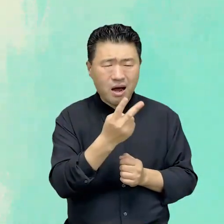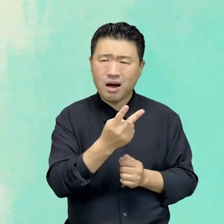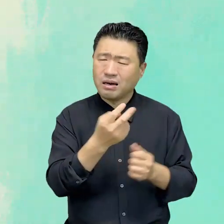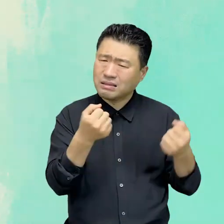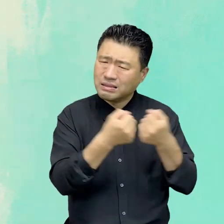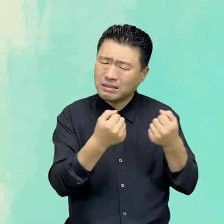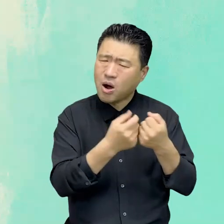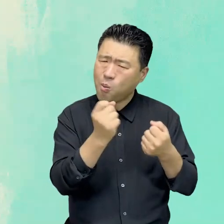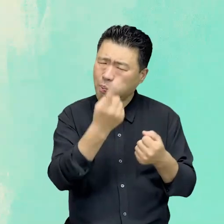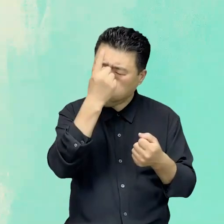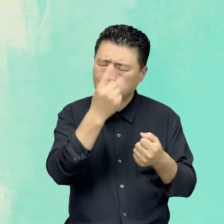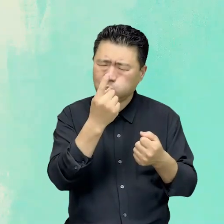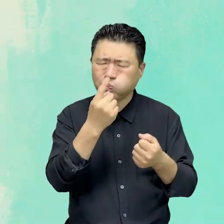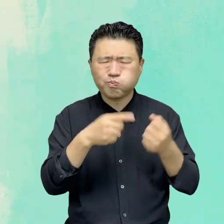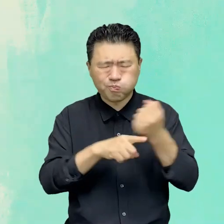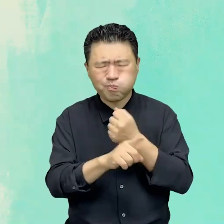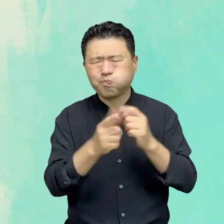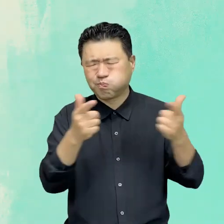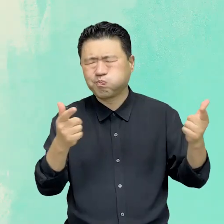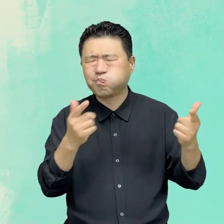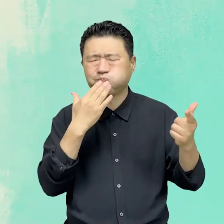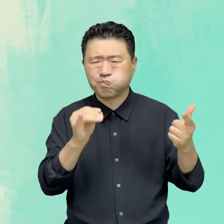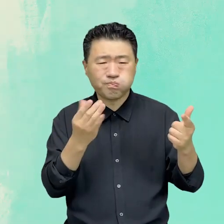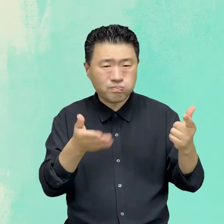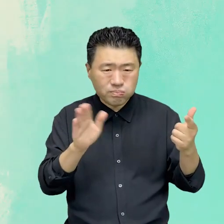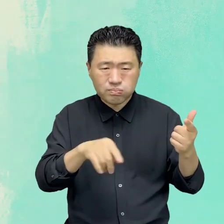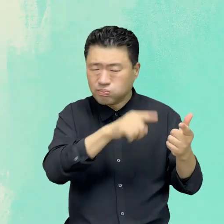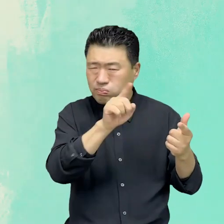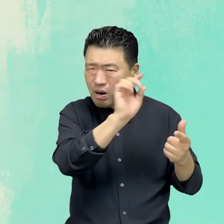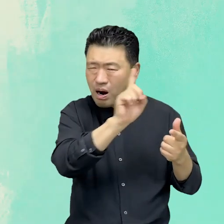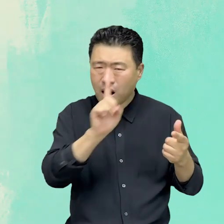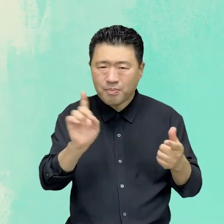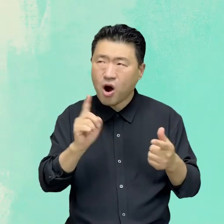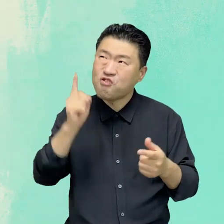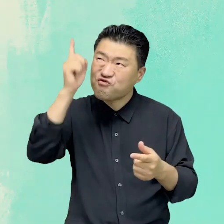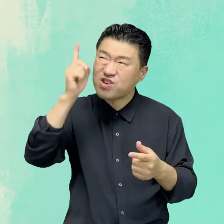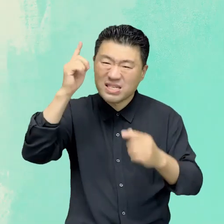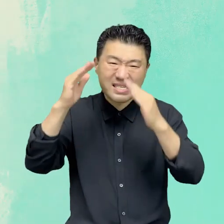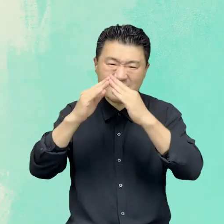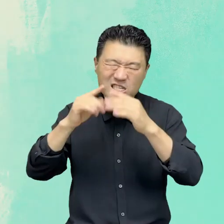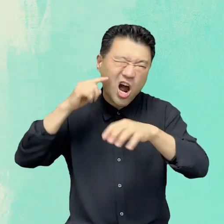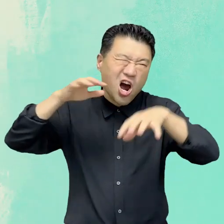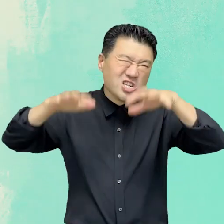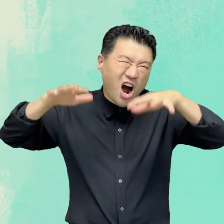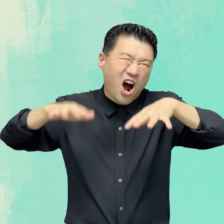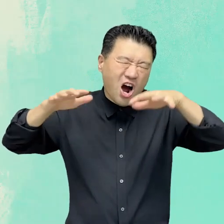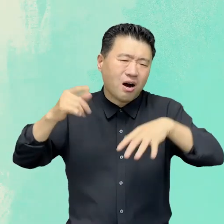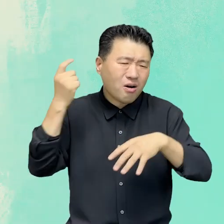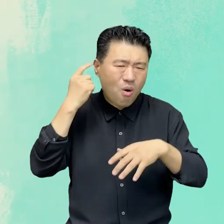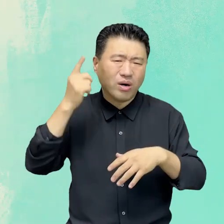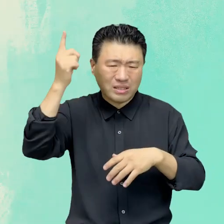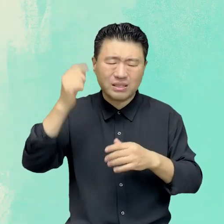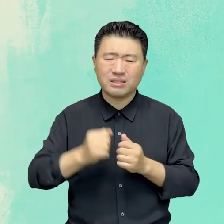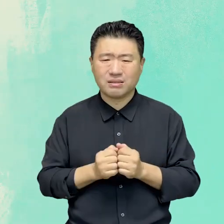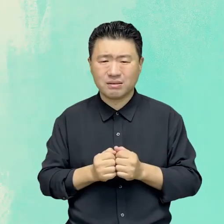엄마와 아빠의 싸움 원인은 여러 가지지만 그 중 하나는 윗집의 층간소음이다.